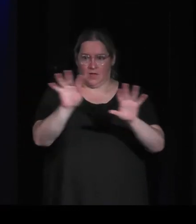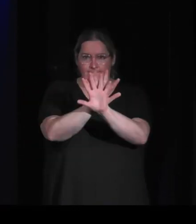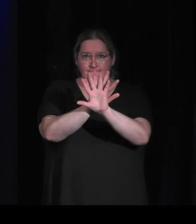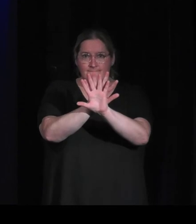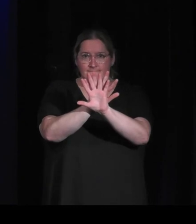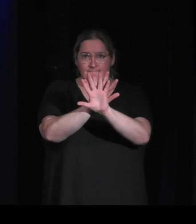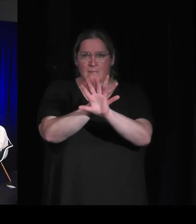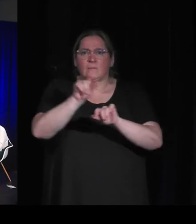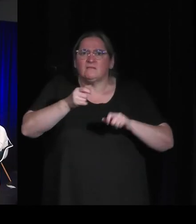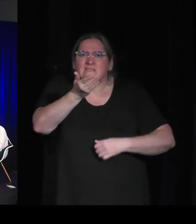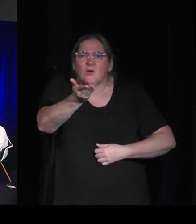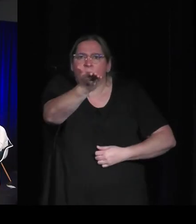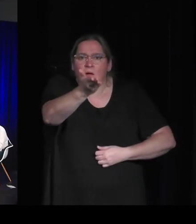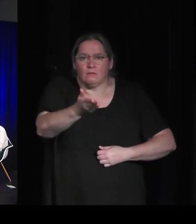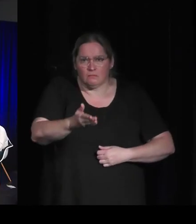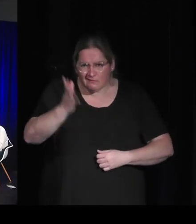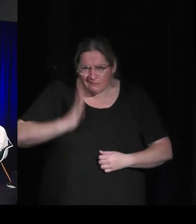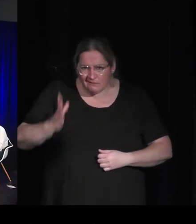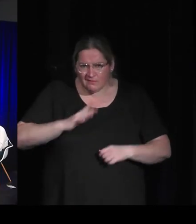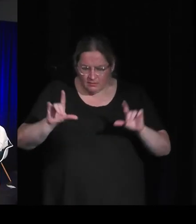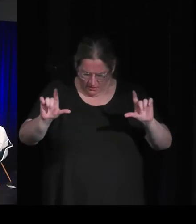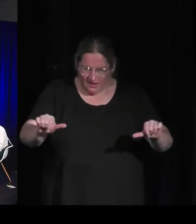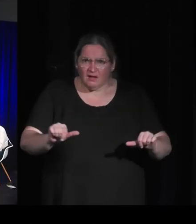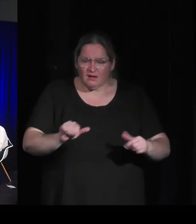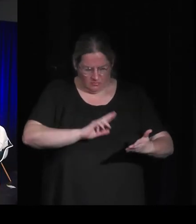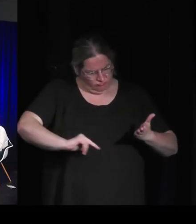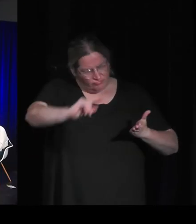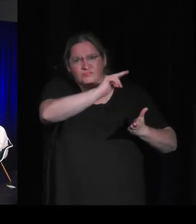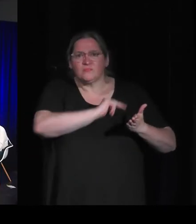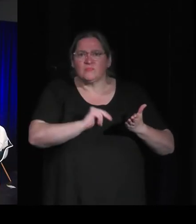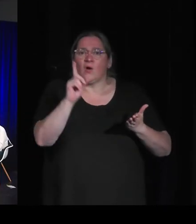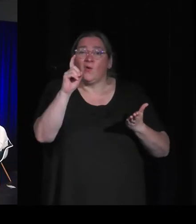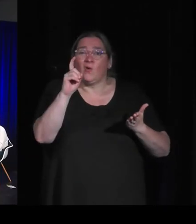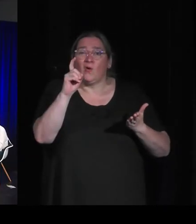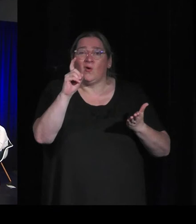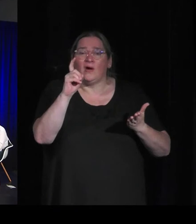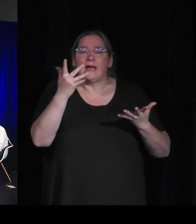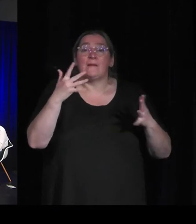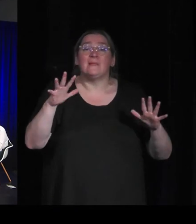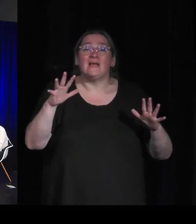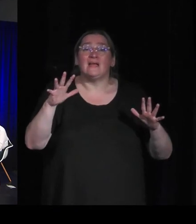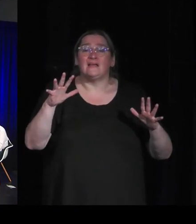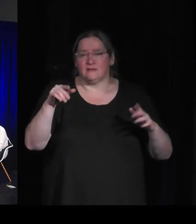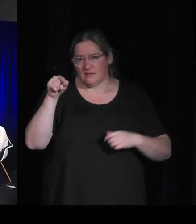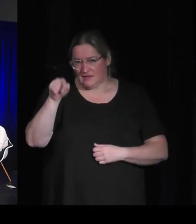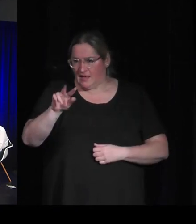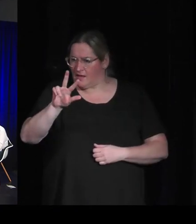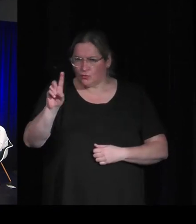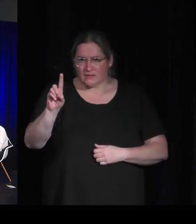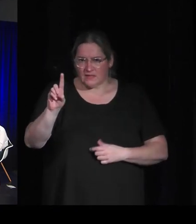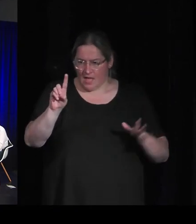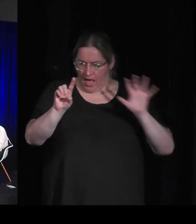depuis des siècles. Seulement, on l'avait apporté sur un médium différent, plus moderne qui lui a apporté quelque chose de